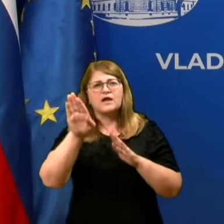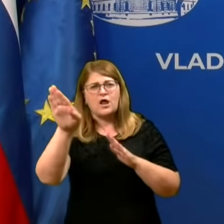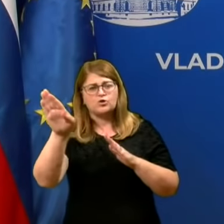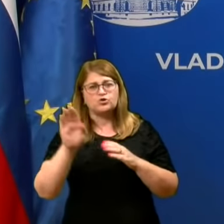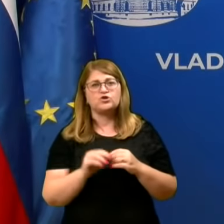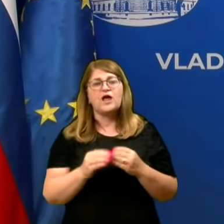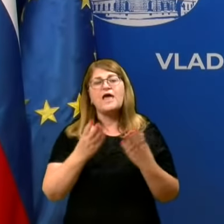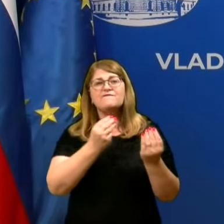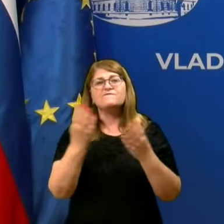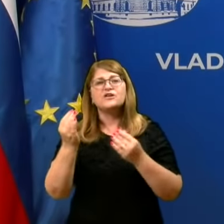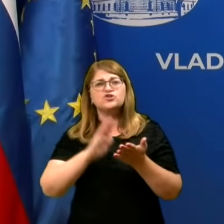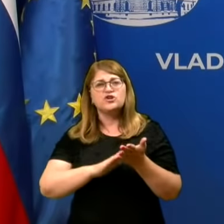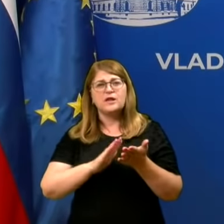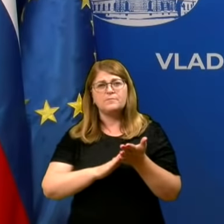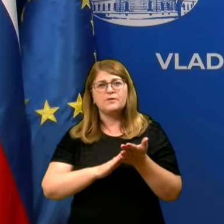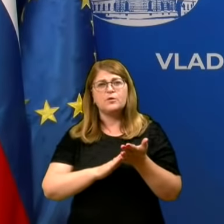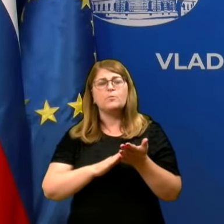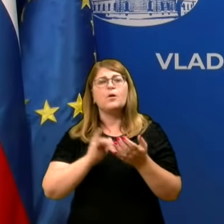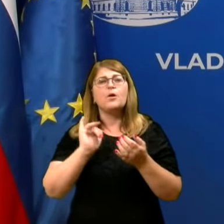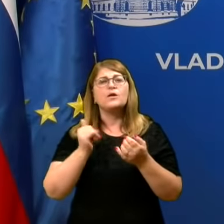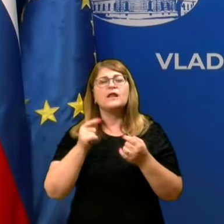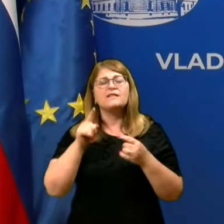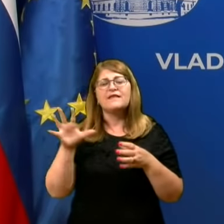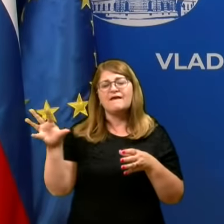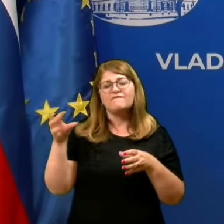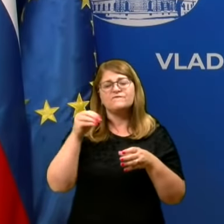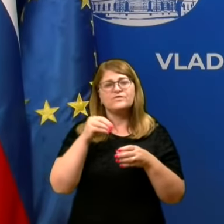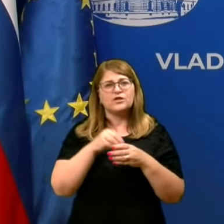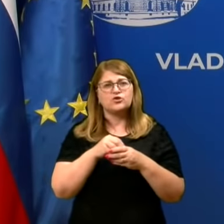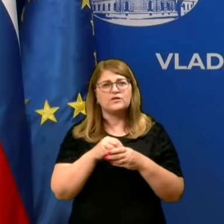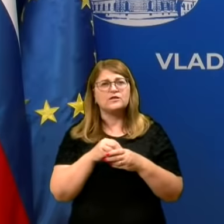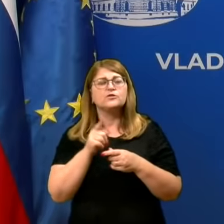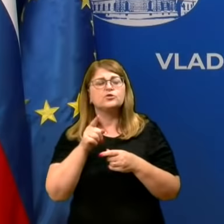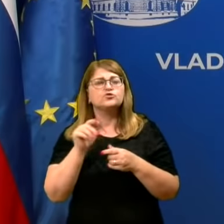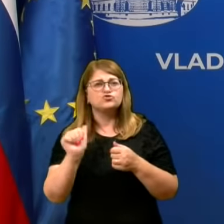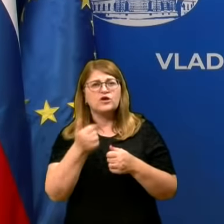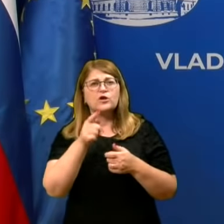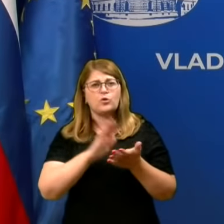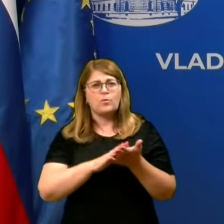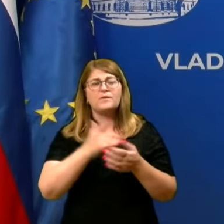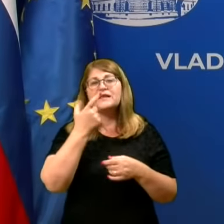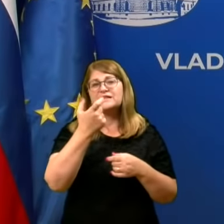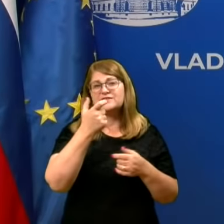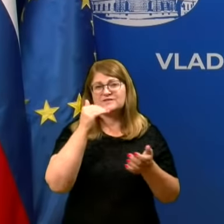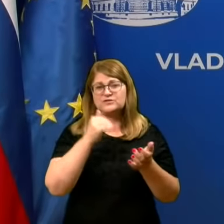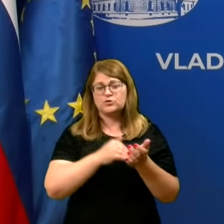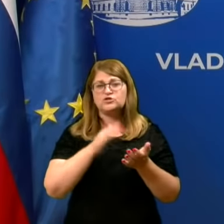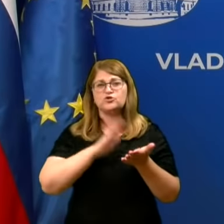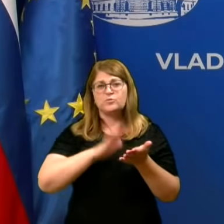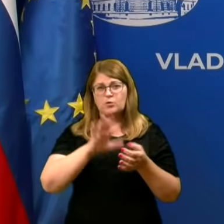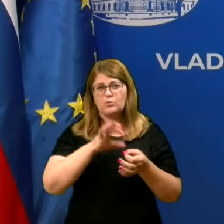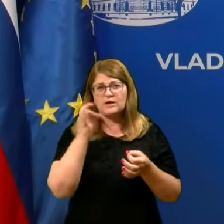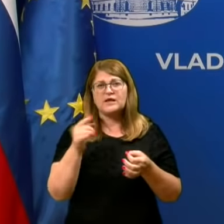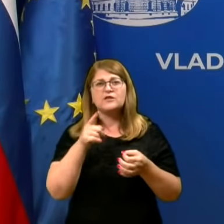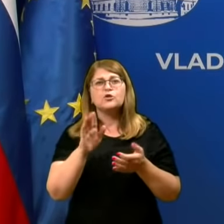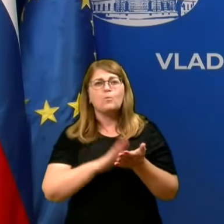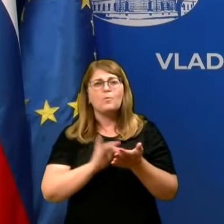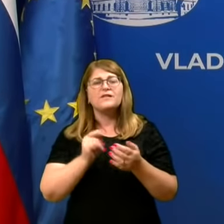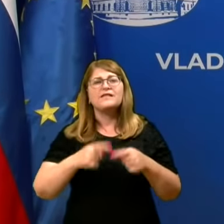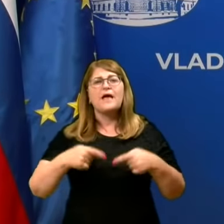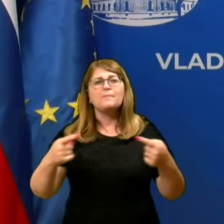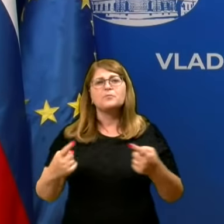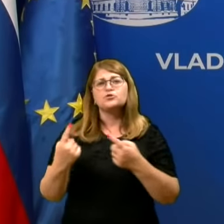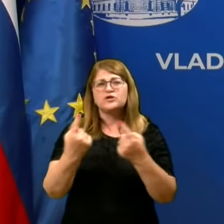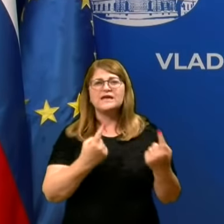primirov je na račun Amerik in še enkrat pomeni 200 tisoč primirov na dan, pomeni epidemiološka